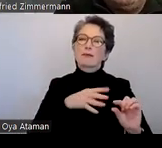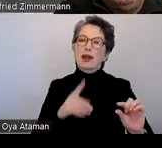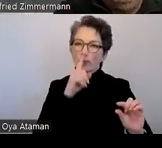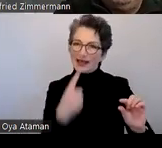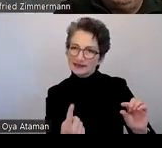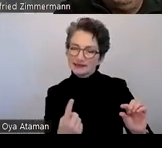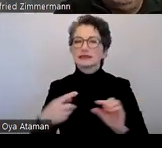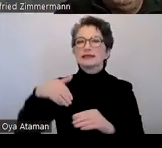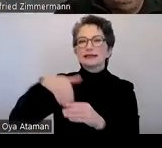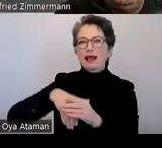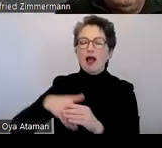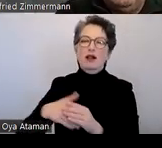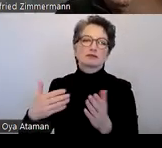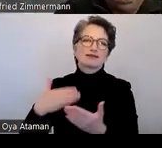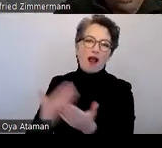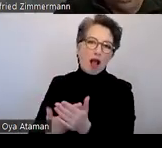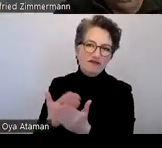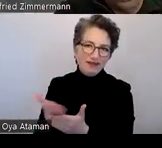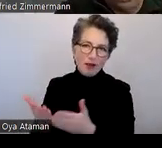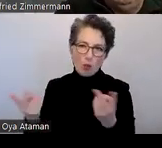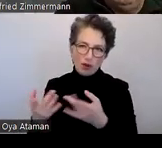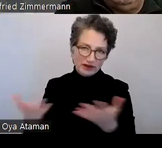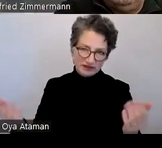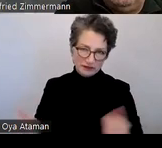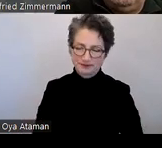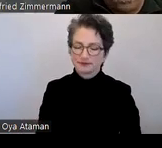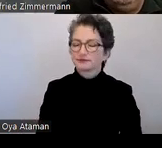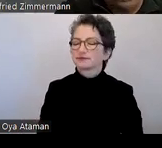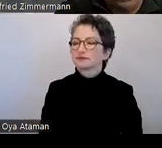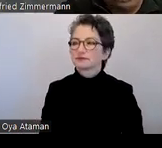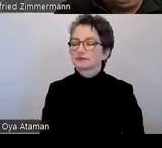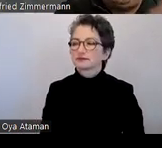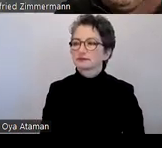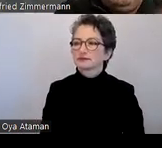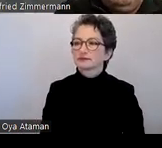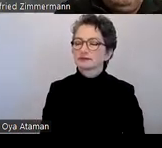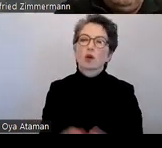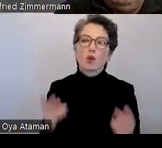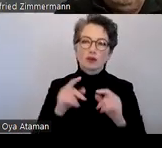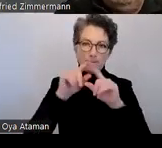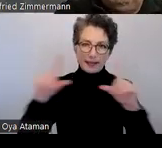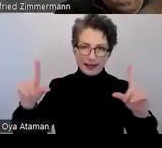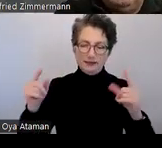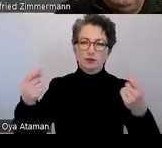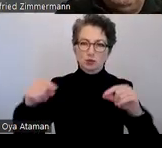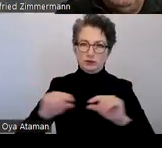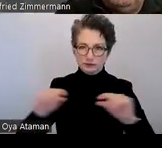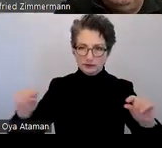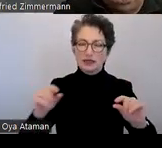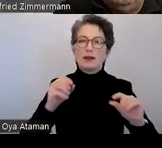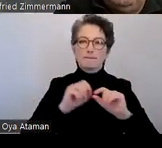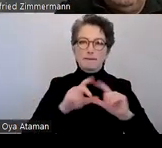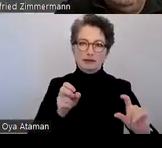Gehaltverteilungen oder ein Bild, also